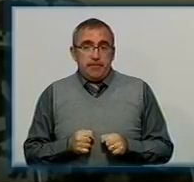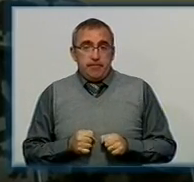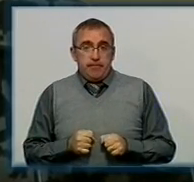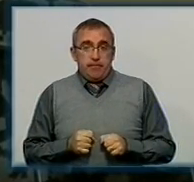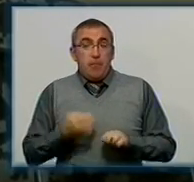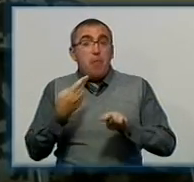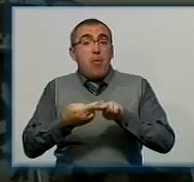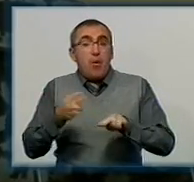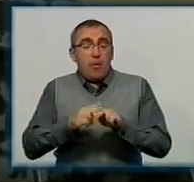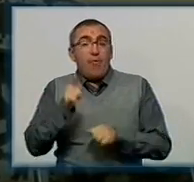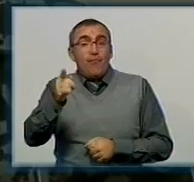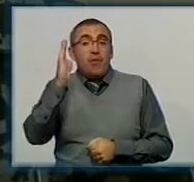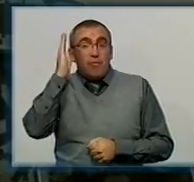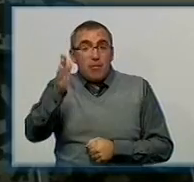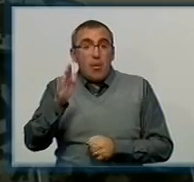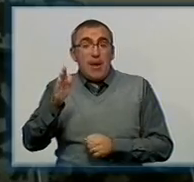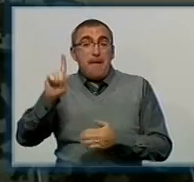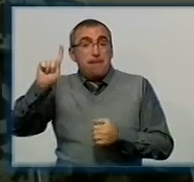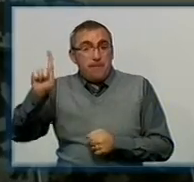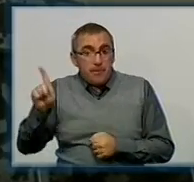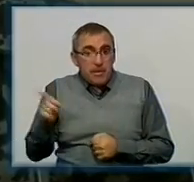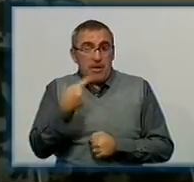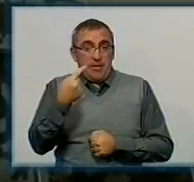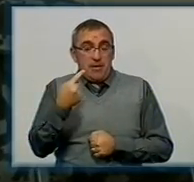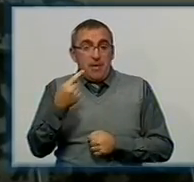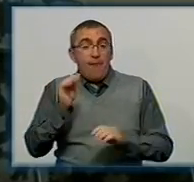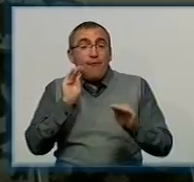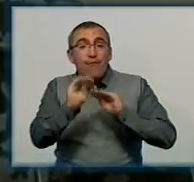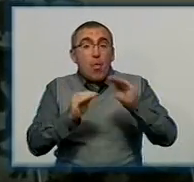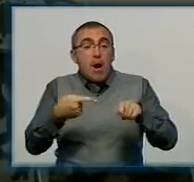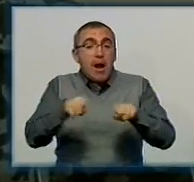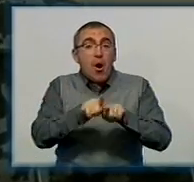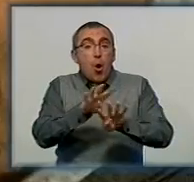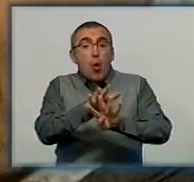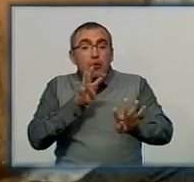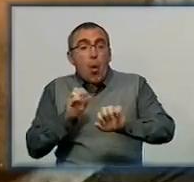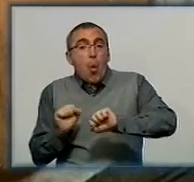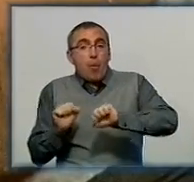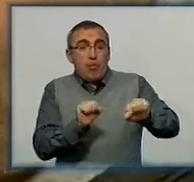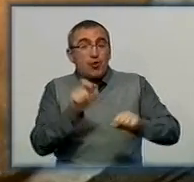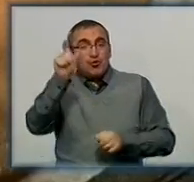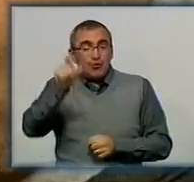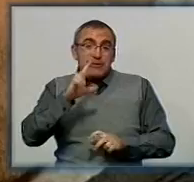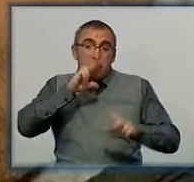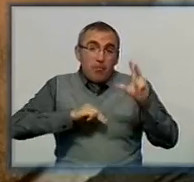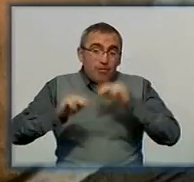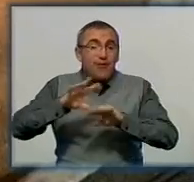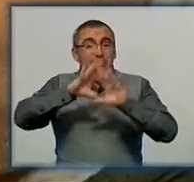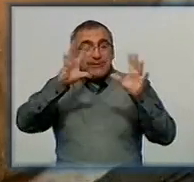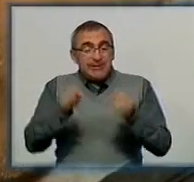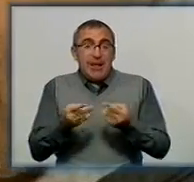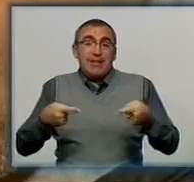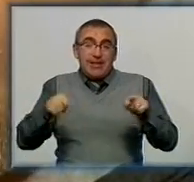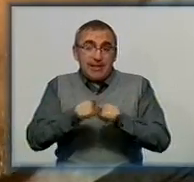Тому ви будете призвані при формуванні цих отрядів оборони. Та чоловік сподівається, що все ж таки